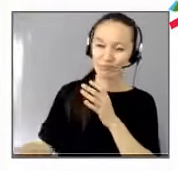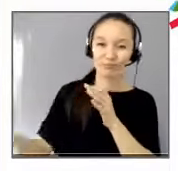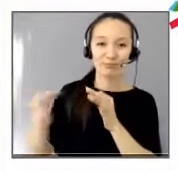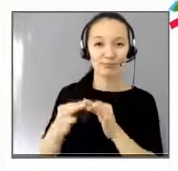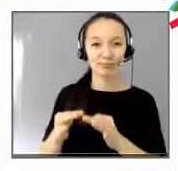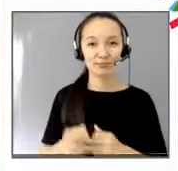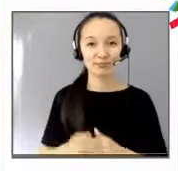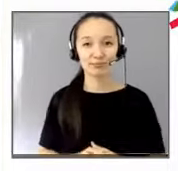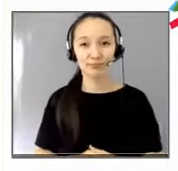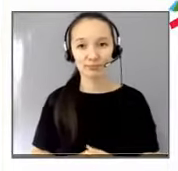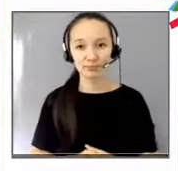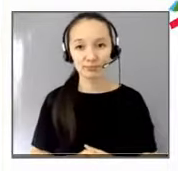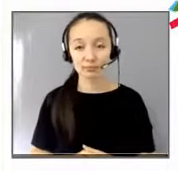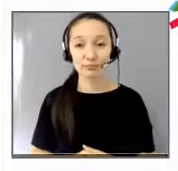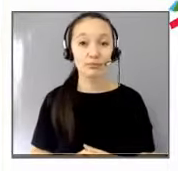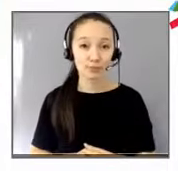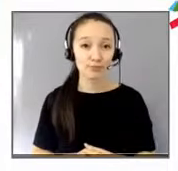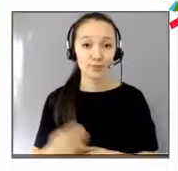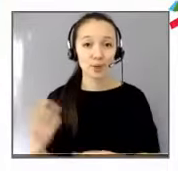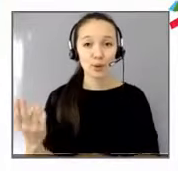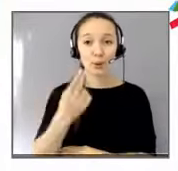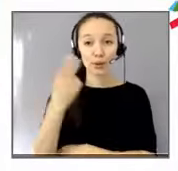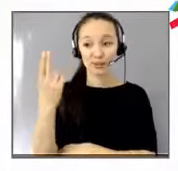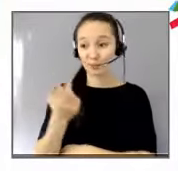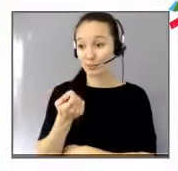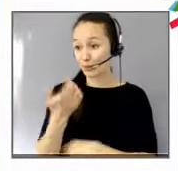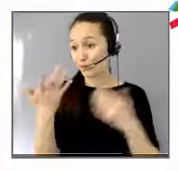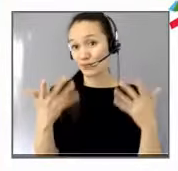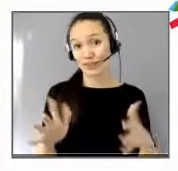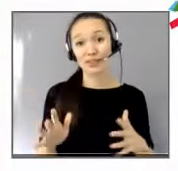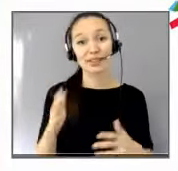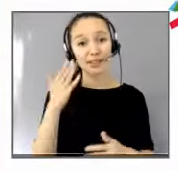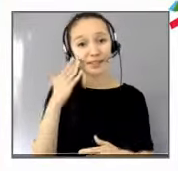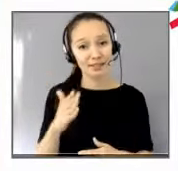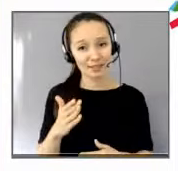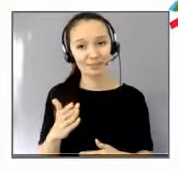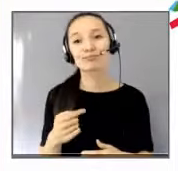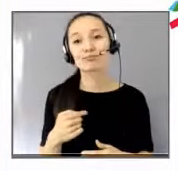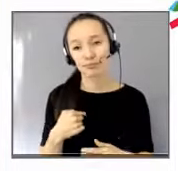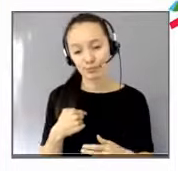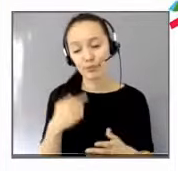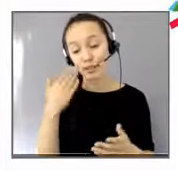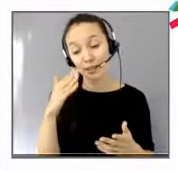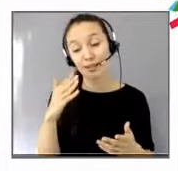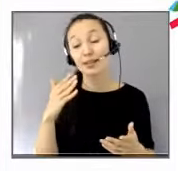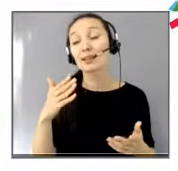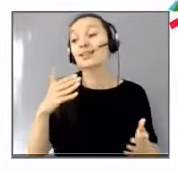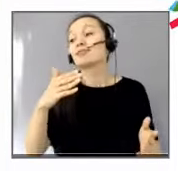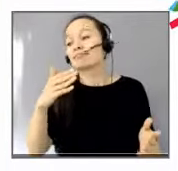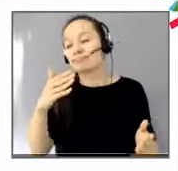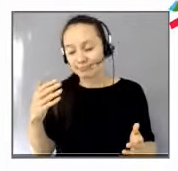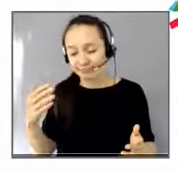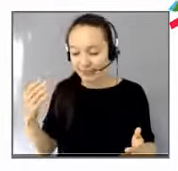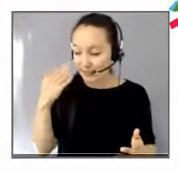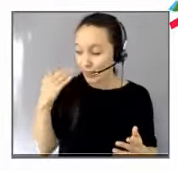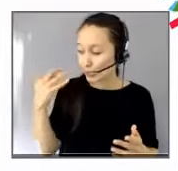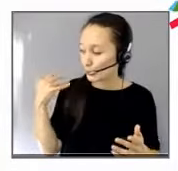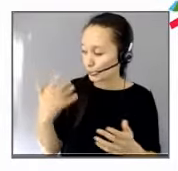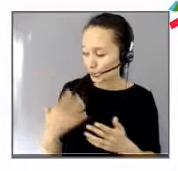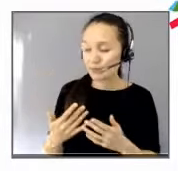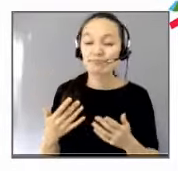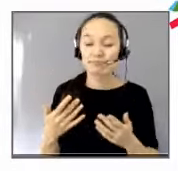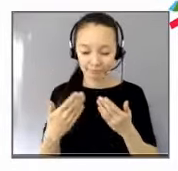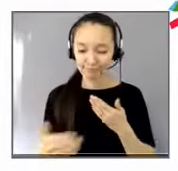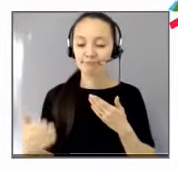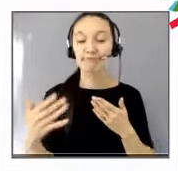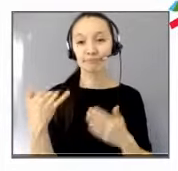Cette université arrive donc à son terme. On voit bien, il reste encore du chemin à faire, très certainement. Mais on a vu aussi l'engagement des entreprises. On a entendu un